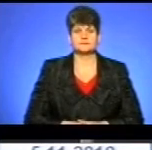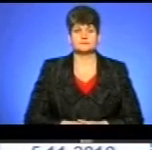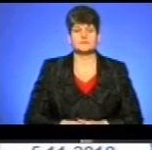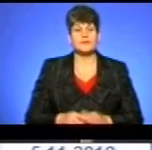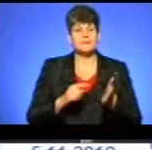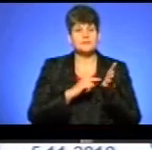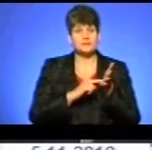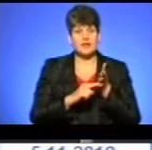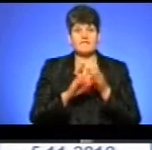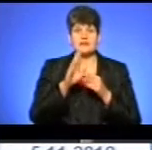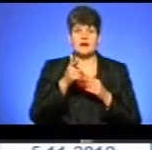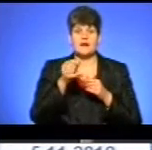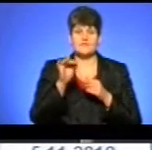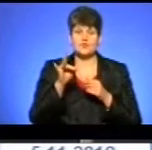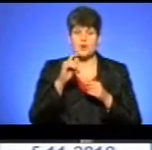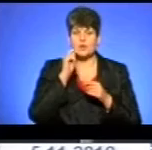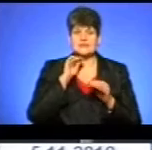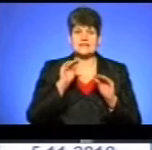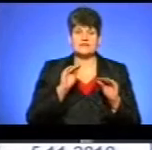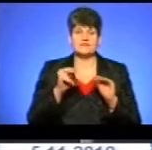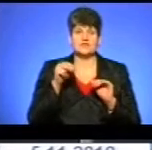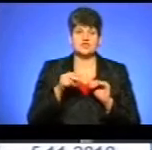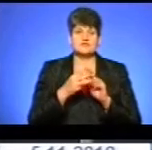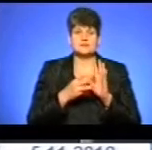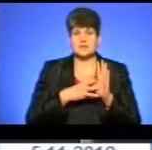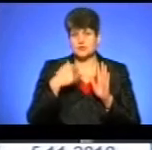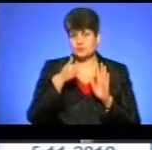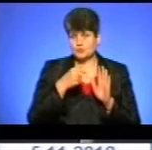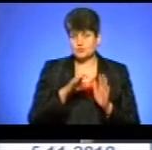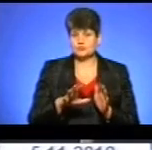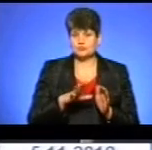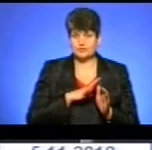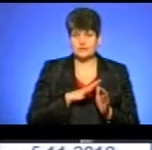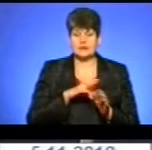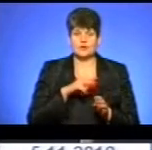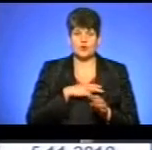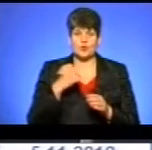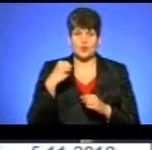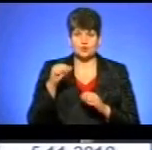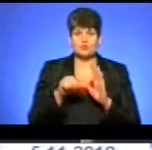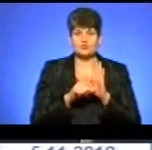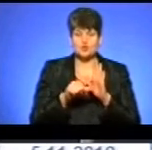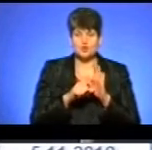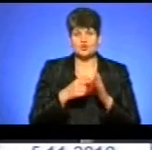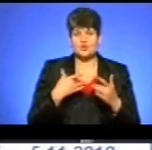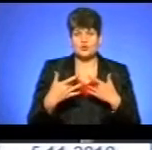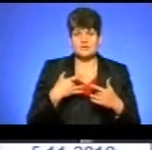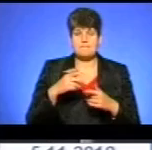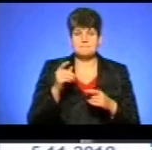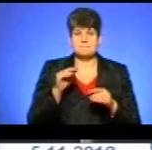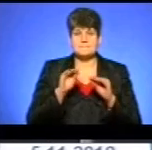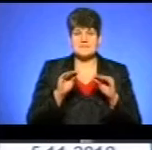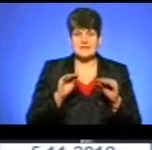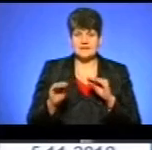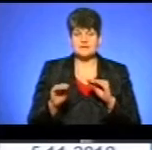Зазначу, Віталій Гавура, український режисер, у 2018 році став лауреатом шостого конкурсу п'єс «Драма.Юей» із